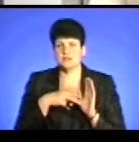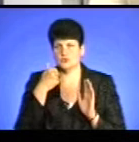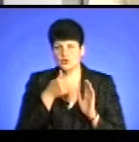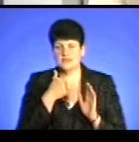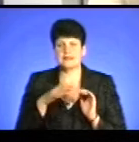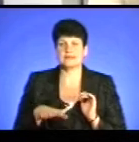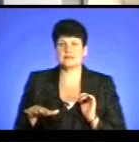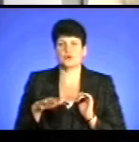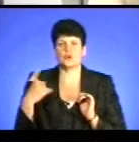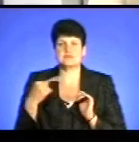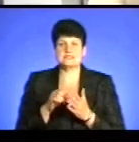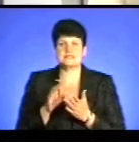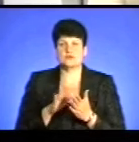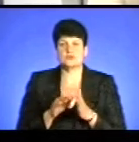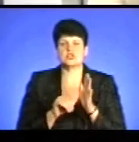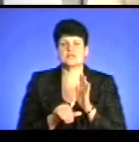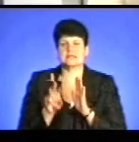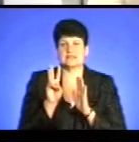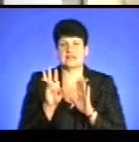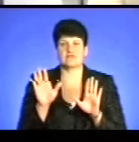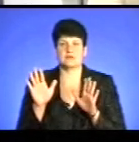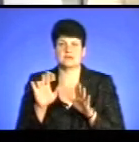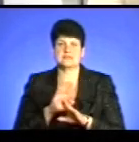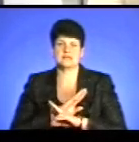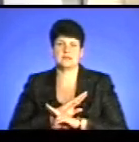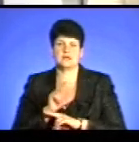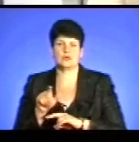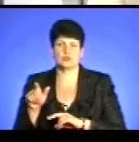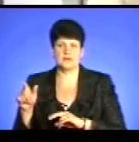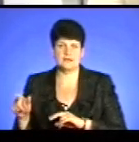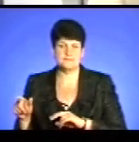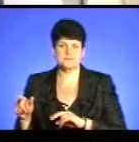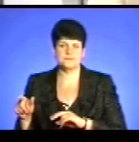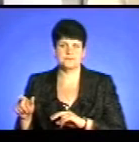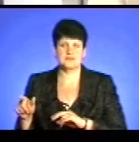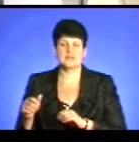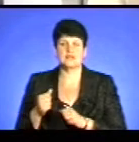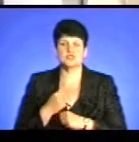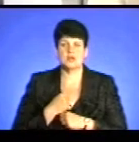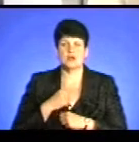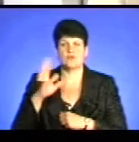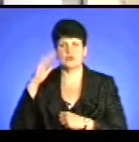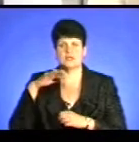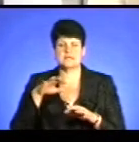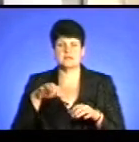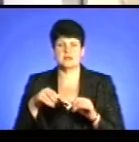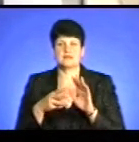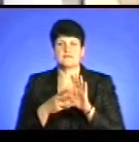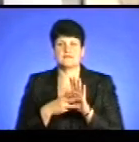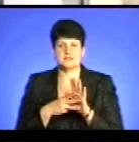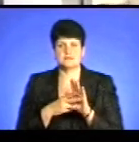території області зареєстровано 63 випадки загибелі людей на водних об'єктах. На жаль, вода забрала життя восьмох